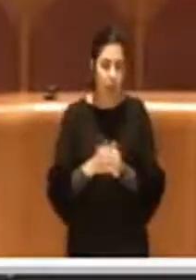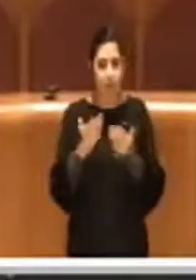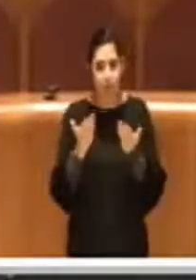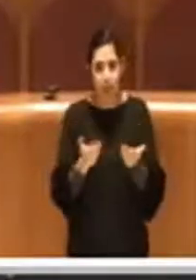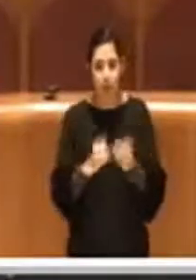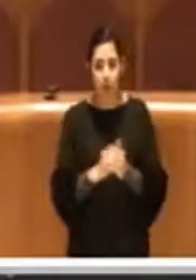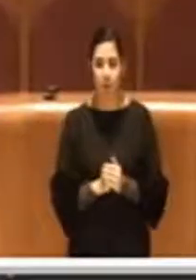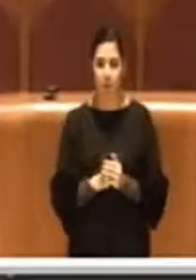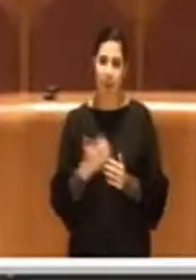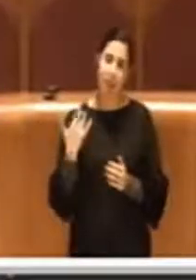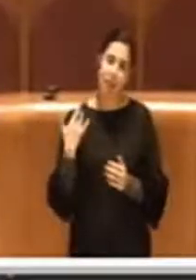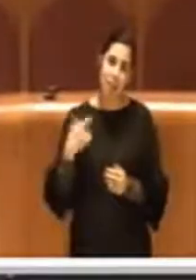Grazie Presidente.